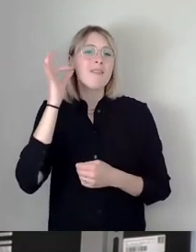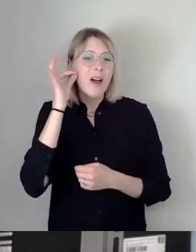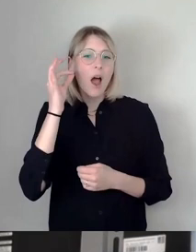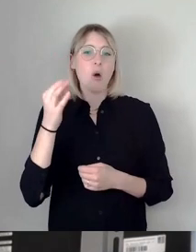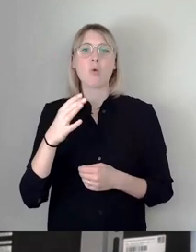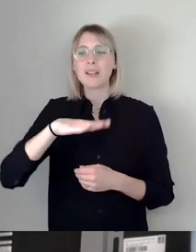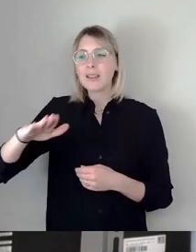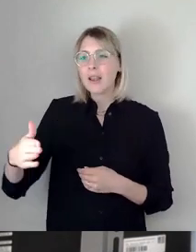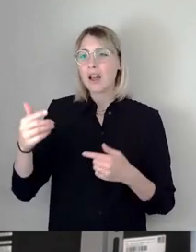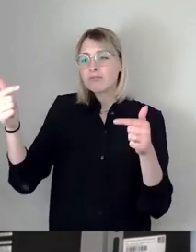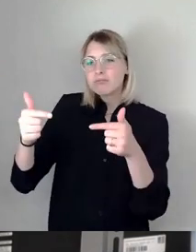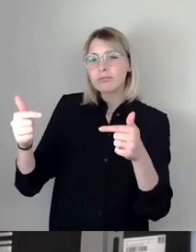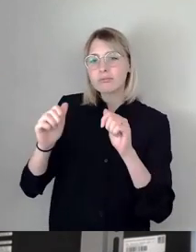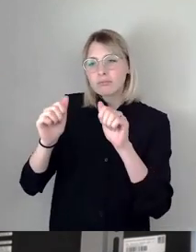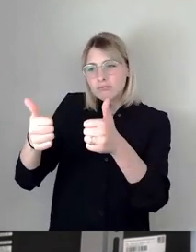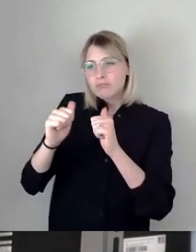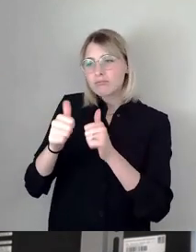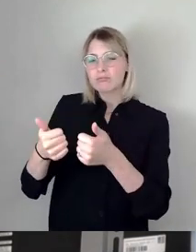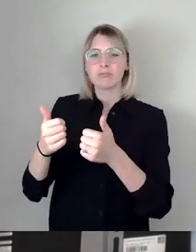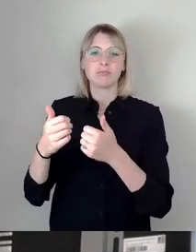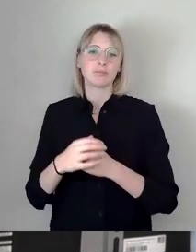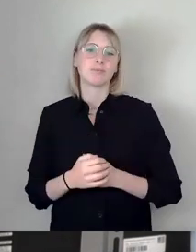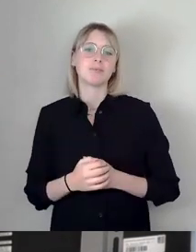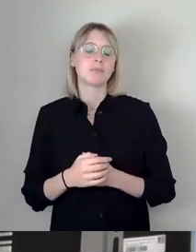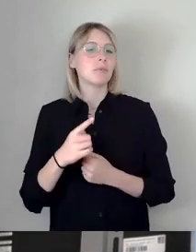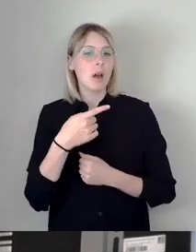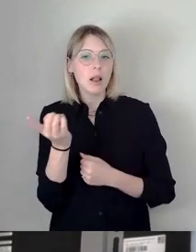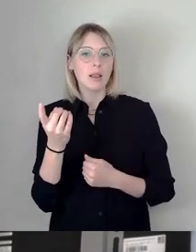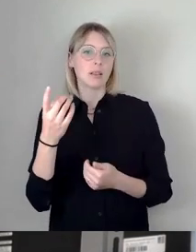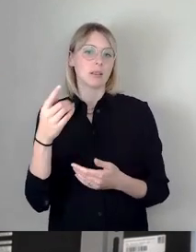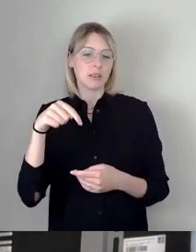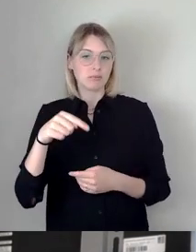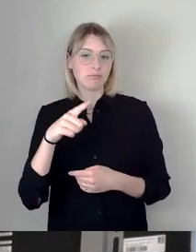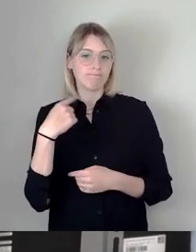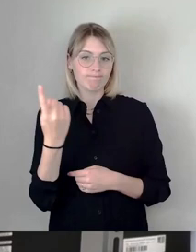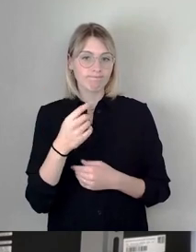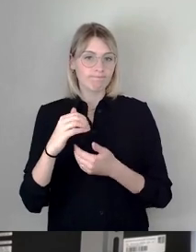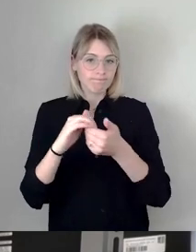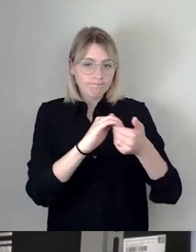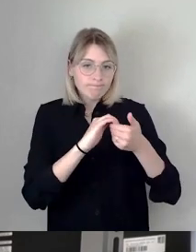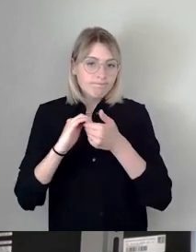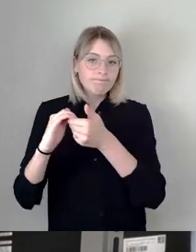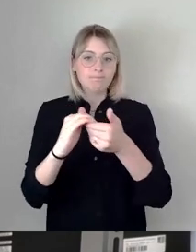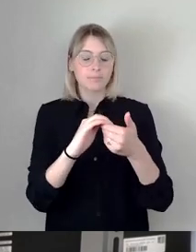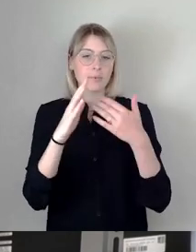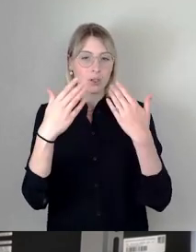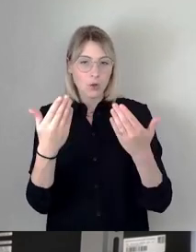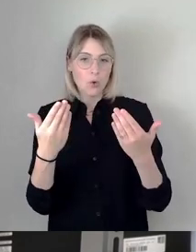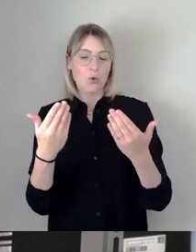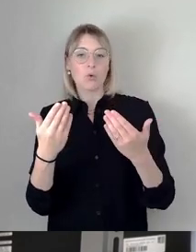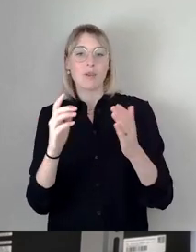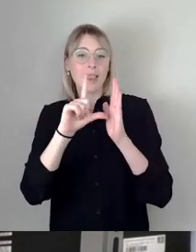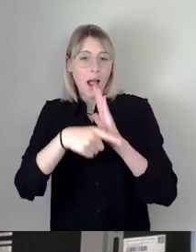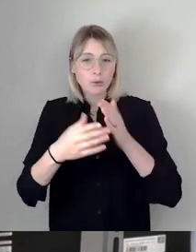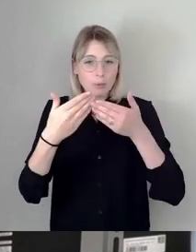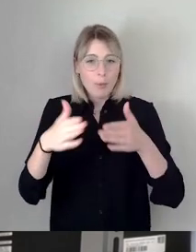unserer Stadtgesellschaft, dies alles wäre ohne einen hohen Grad an Kooperation, Leistungsbereitschaft